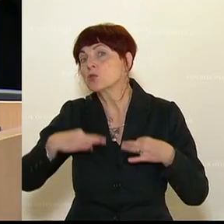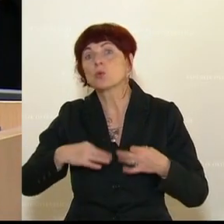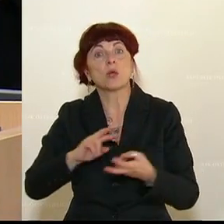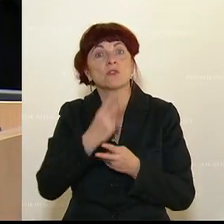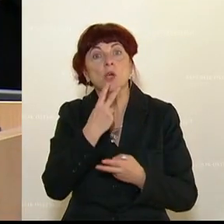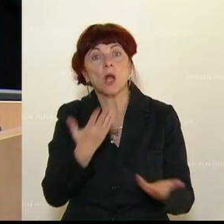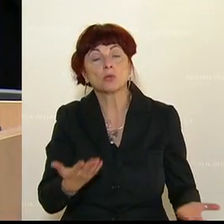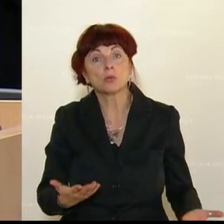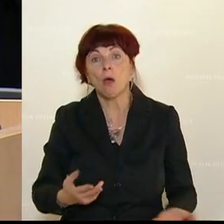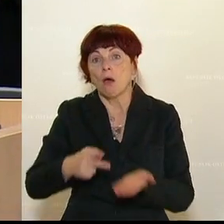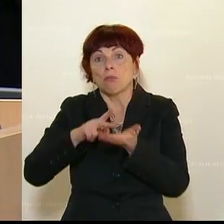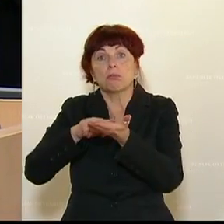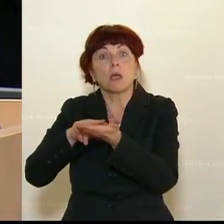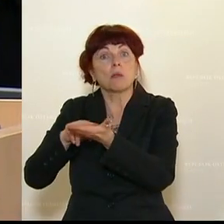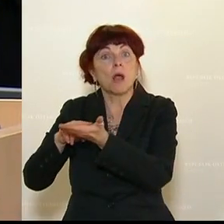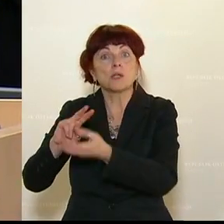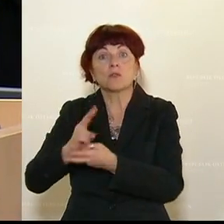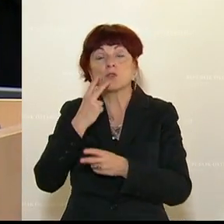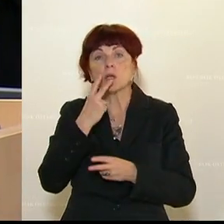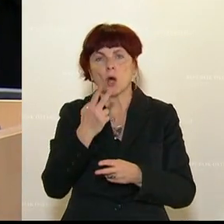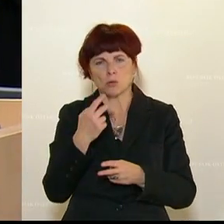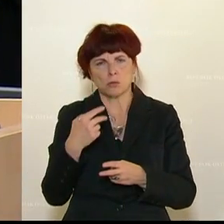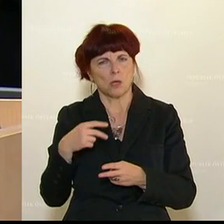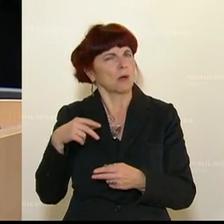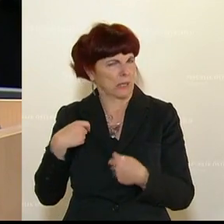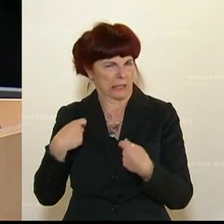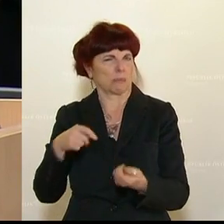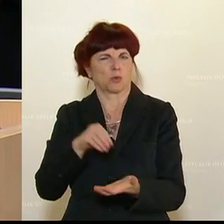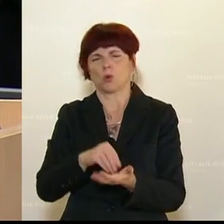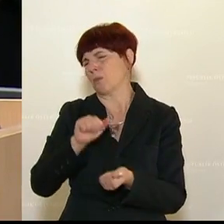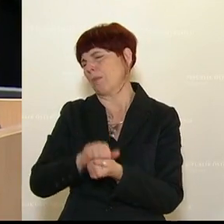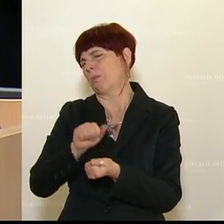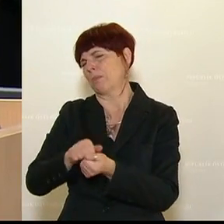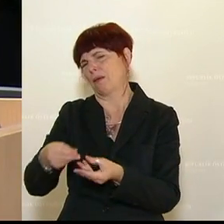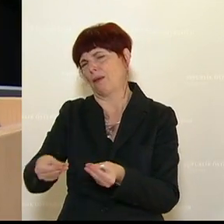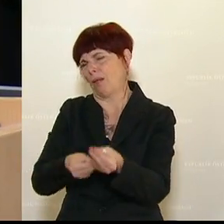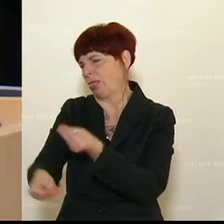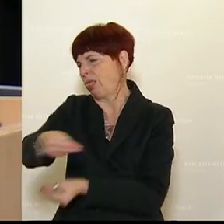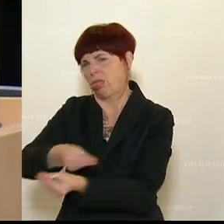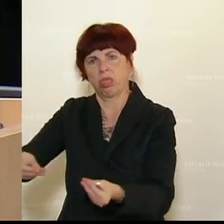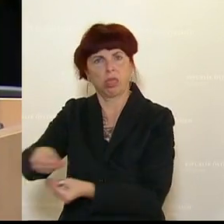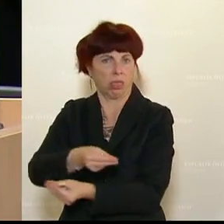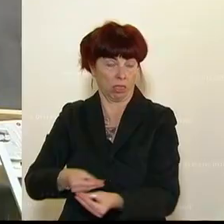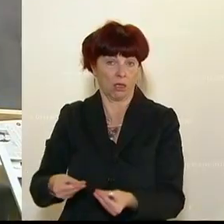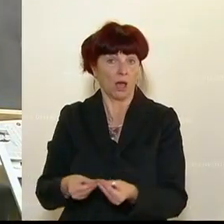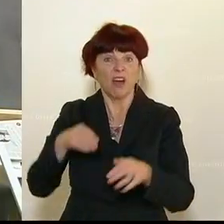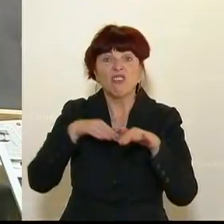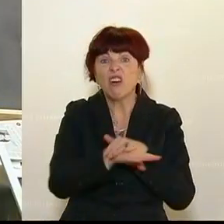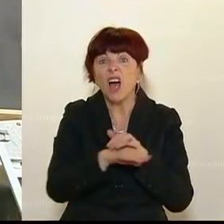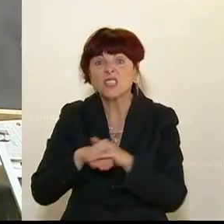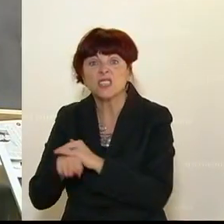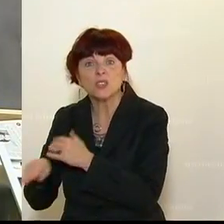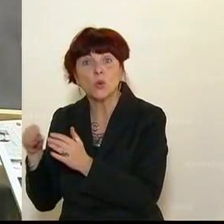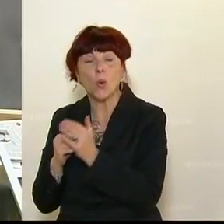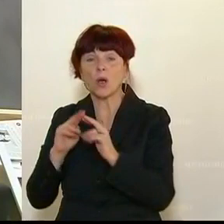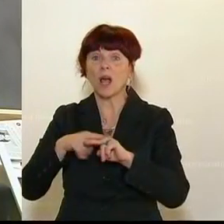zum Beispiel mit der Digitalisierung? Wir kriegen mit, dass da eine Zettelwirtschaft noch herrscht, haben mitbekommen, Herr Bundesminister, dass da Fax-Sendungen